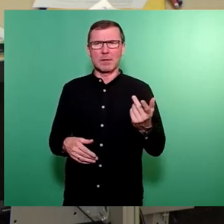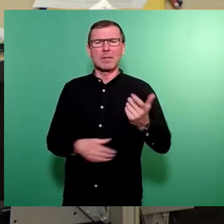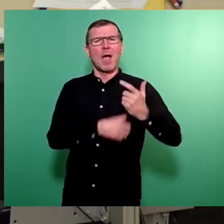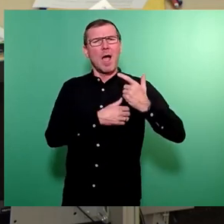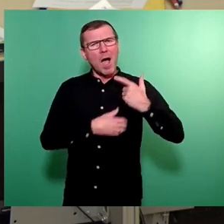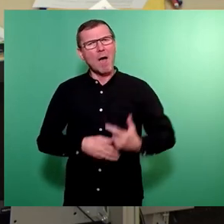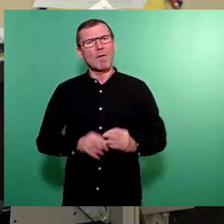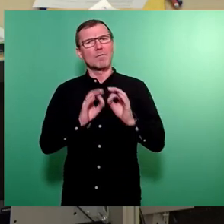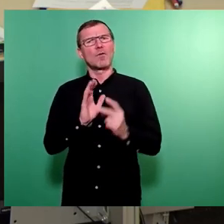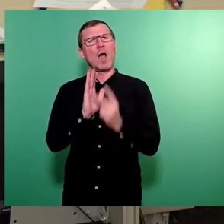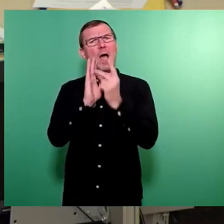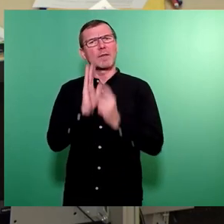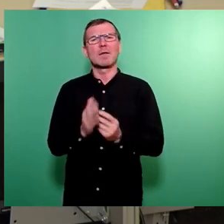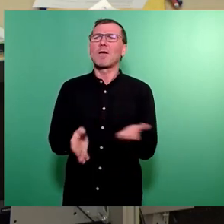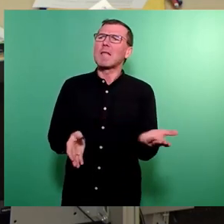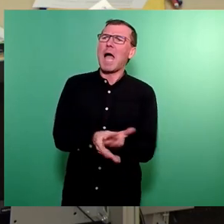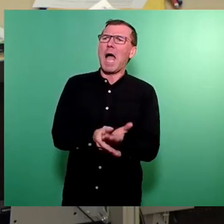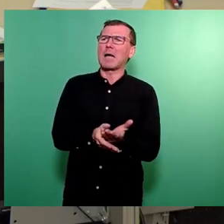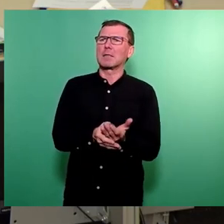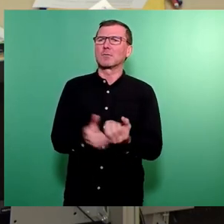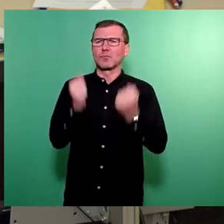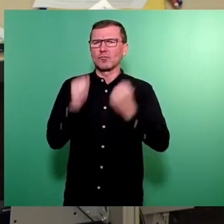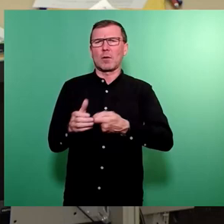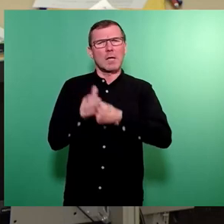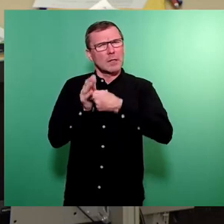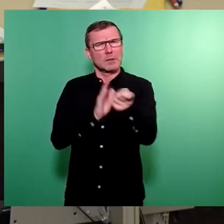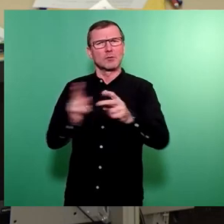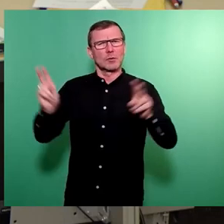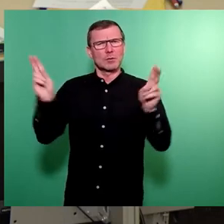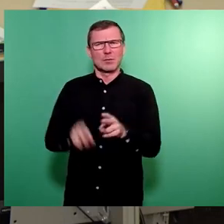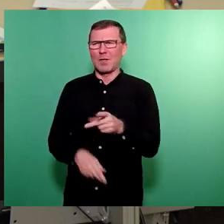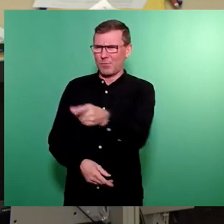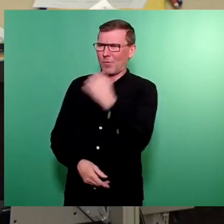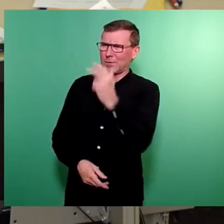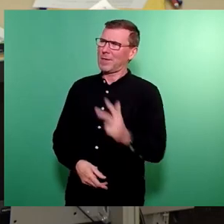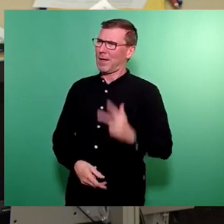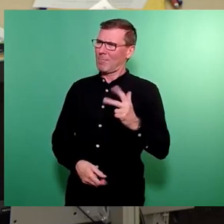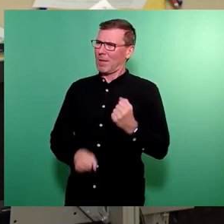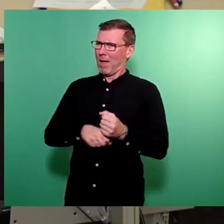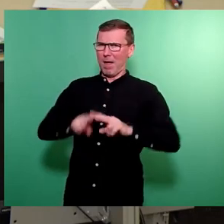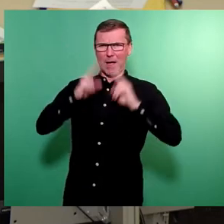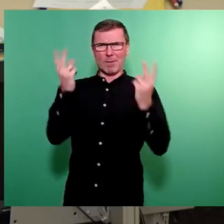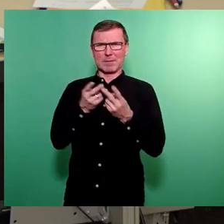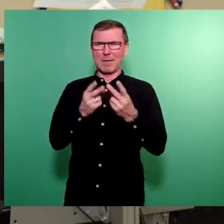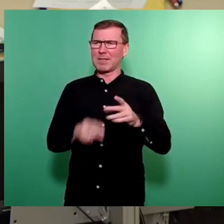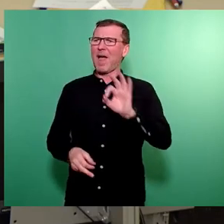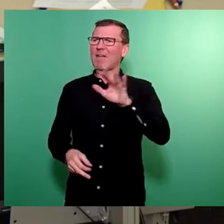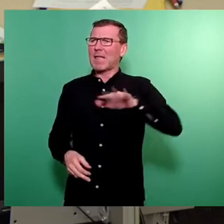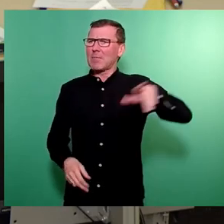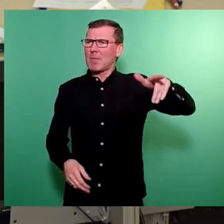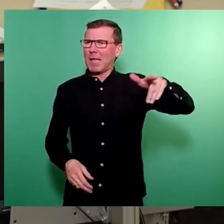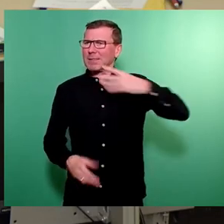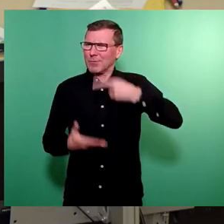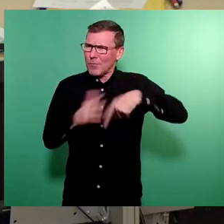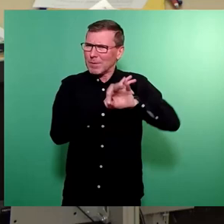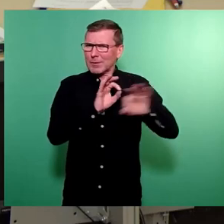Digitalisierung von Aktenbeständen so drastisch runtergekürzt haben. Sie wollten doch diese modernen Arbeitswelten am Ferdinandplatz unbedingt jetzt so durchziehen,